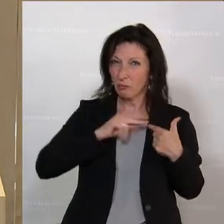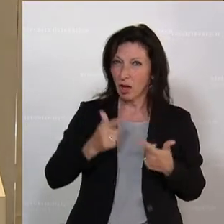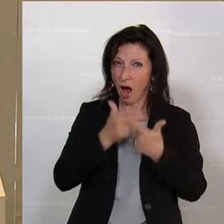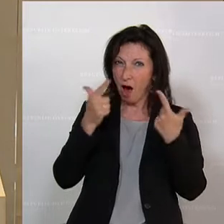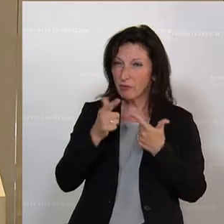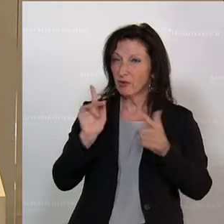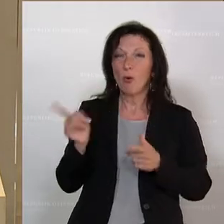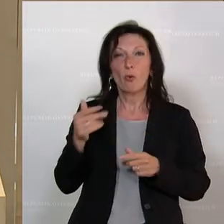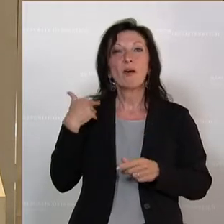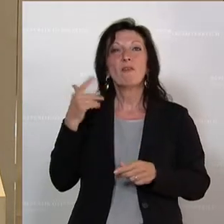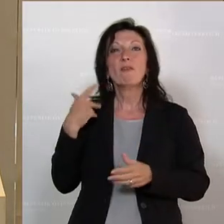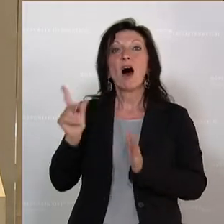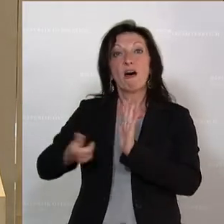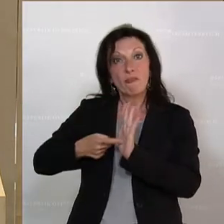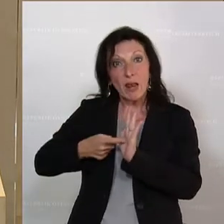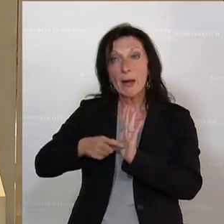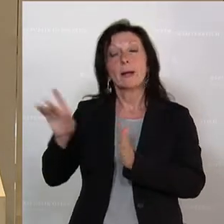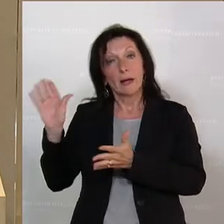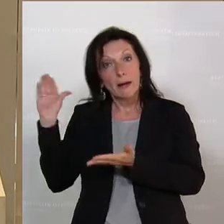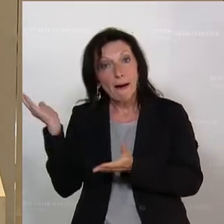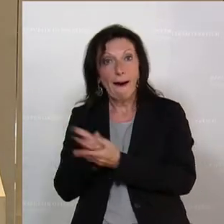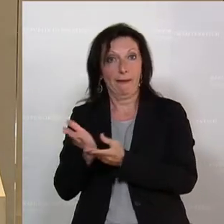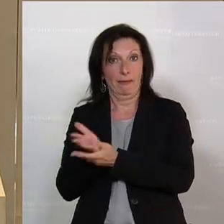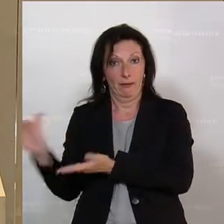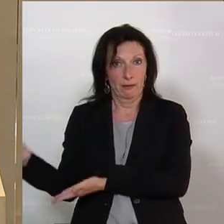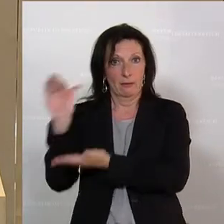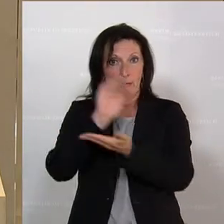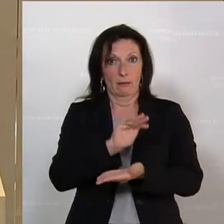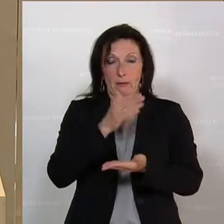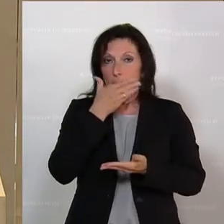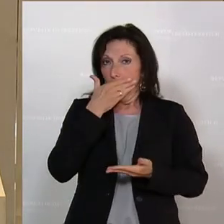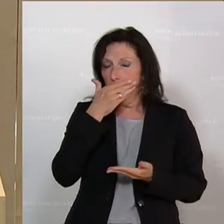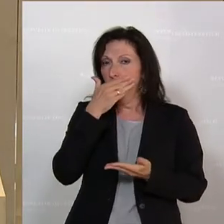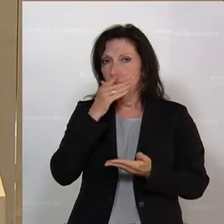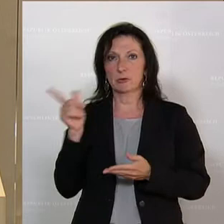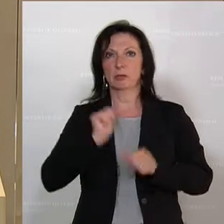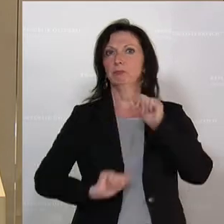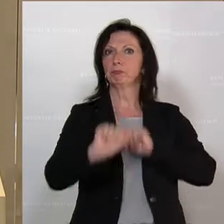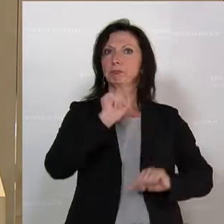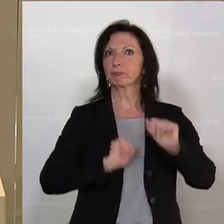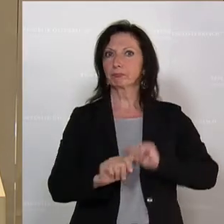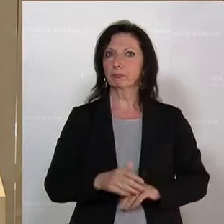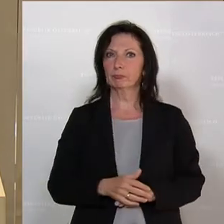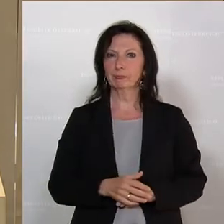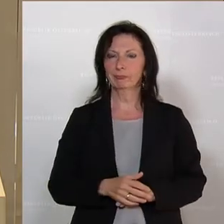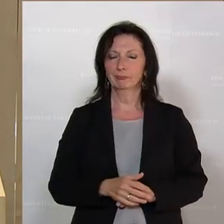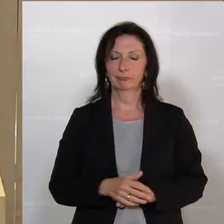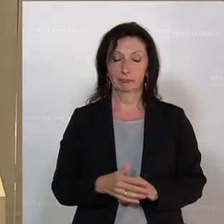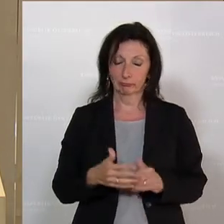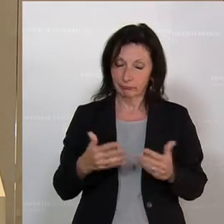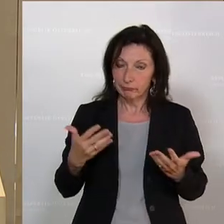den nötigen Akten auch zukommen zu lassen. Sie haben sich einfach geweigert. Dafür gibt es keine Ausreden.